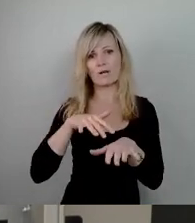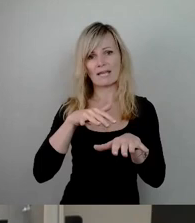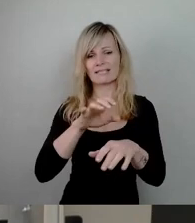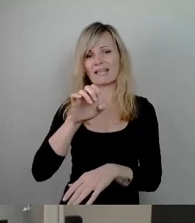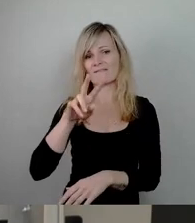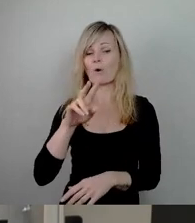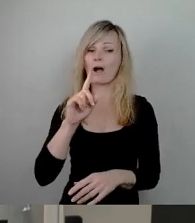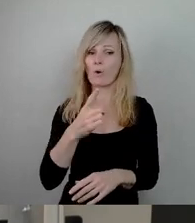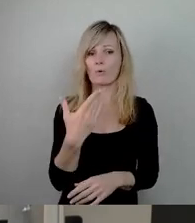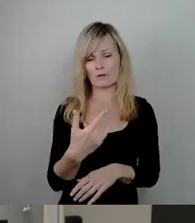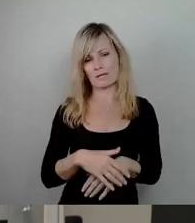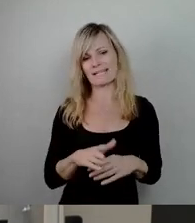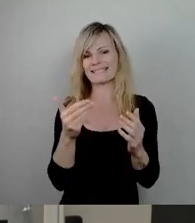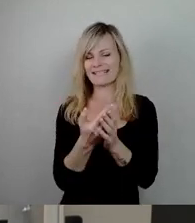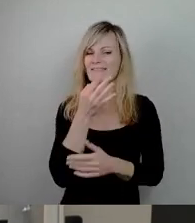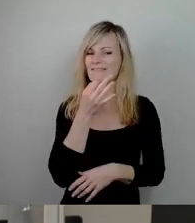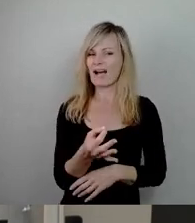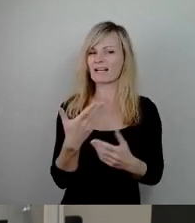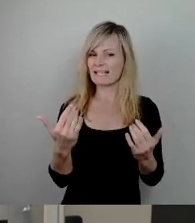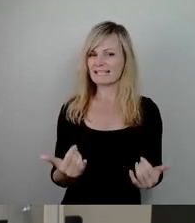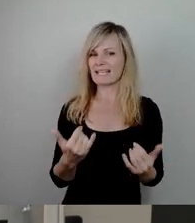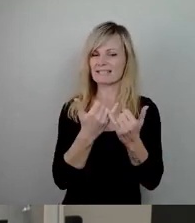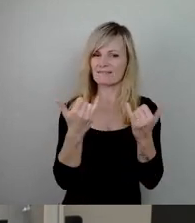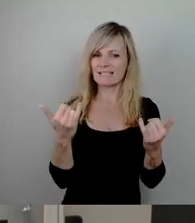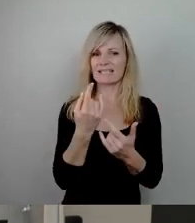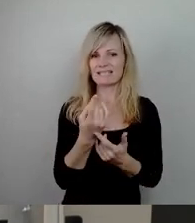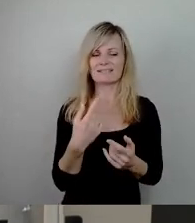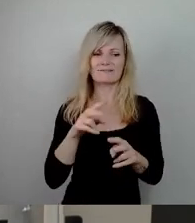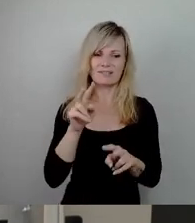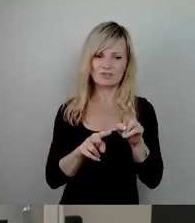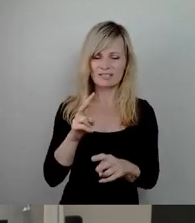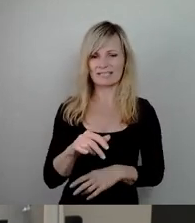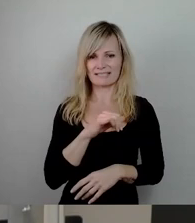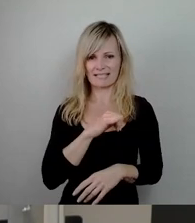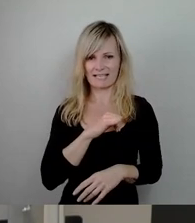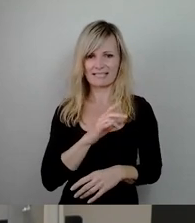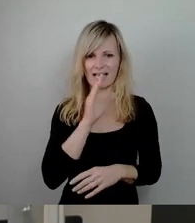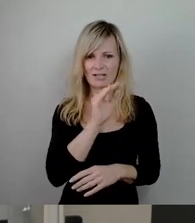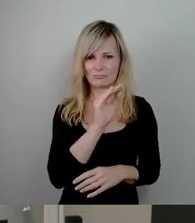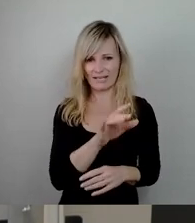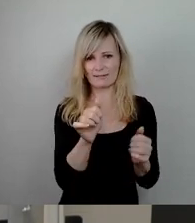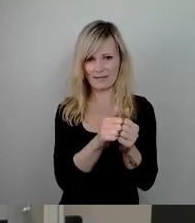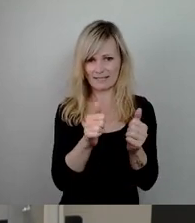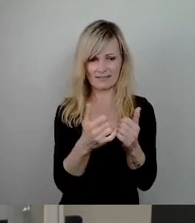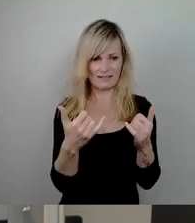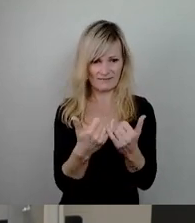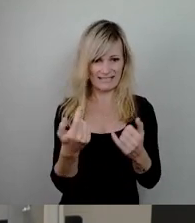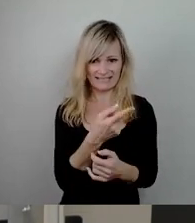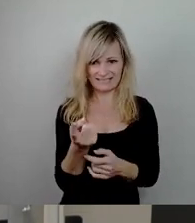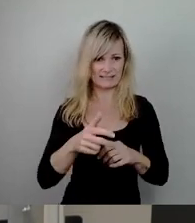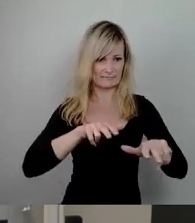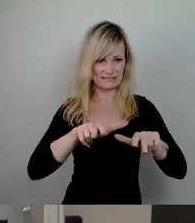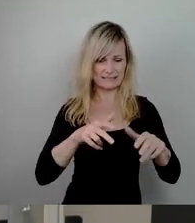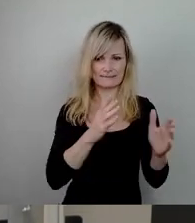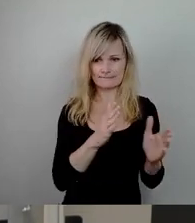dieser Stelle ist natürlich immer, wie diese verschiedenen Interessen und auch Ansprechpartner koordiniert werden können und welche Struktur